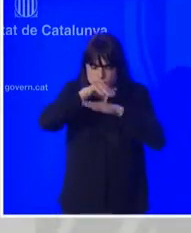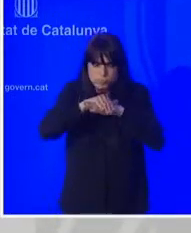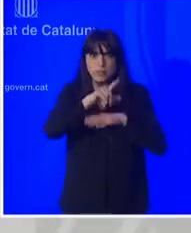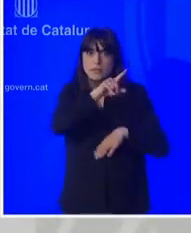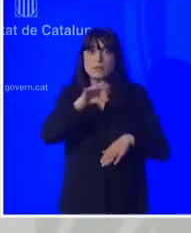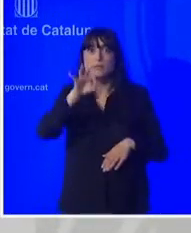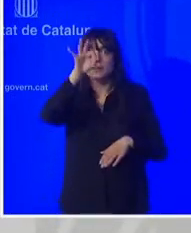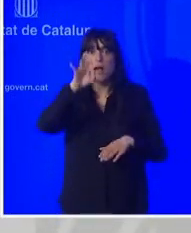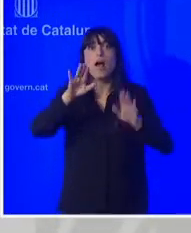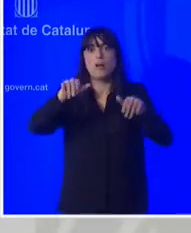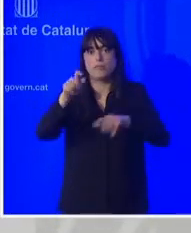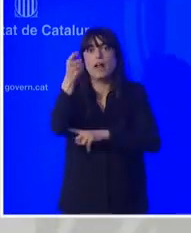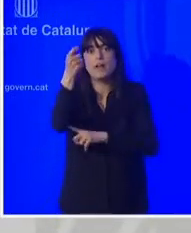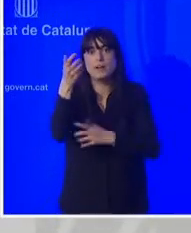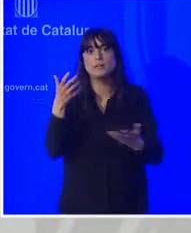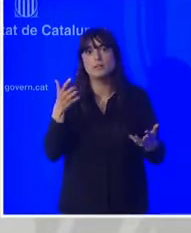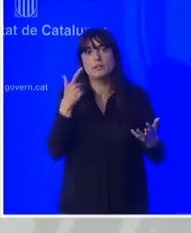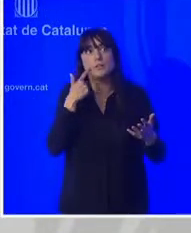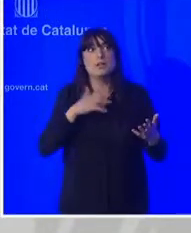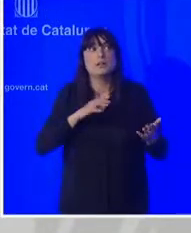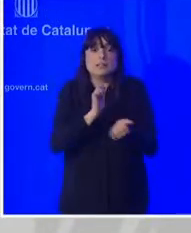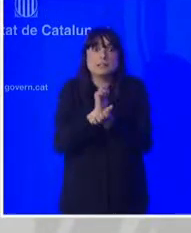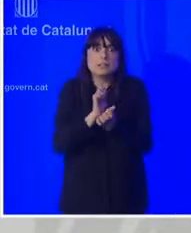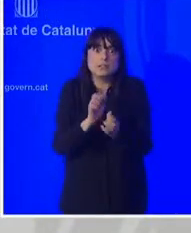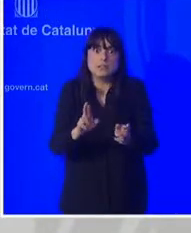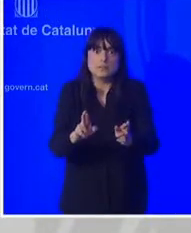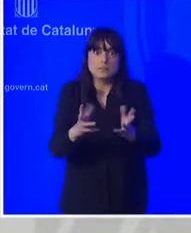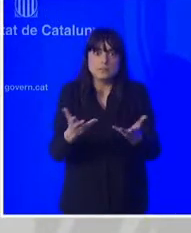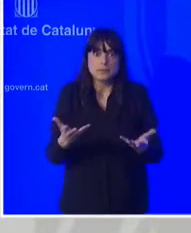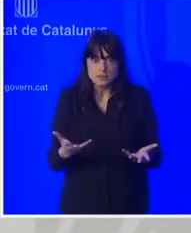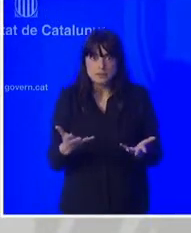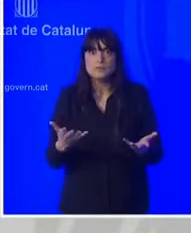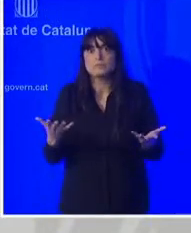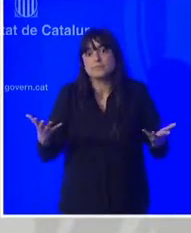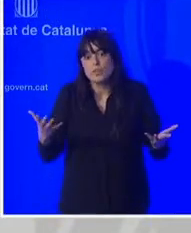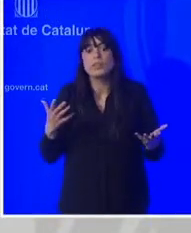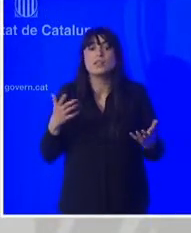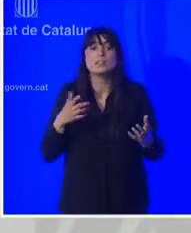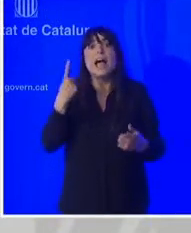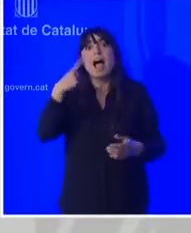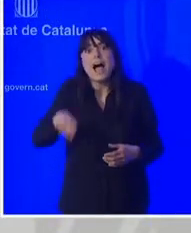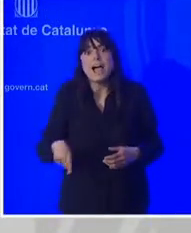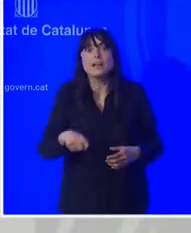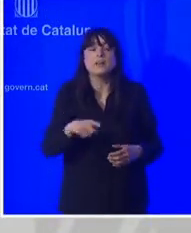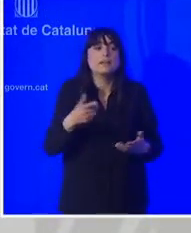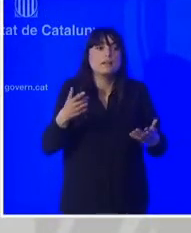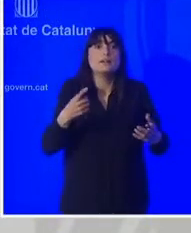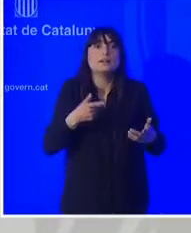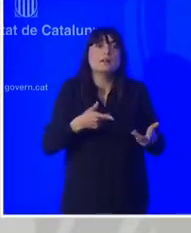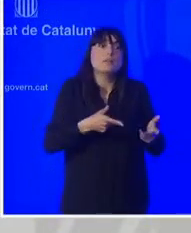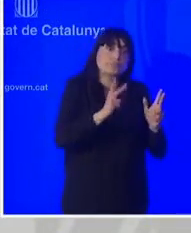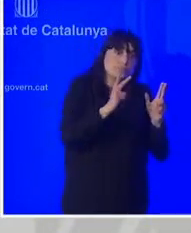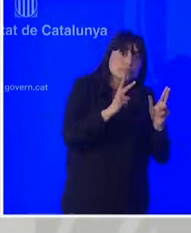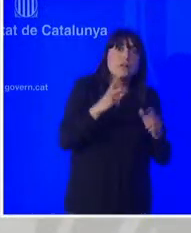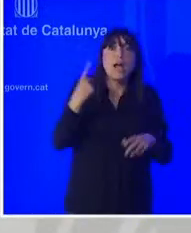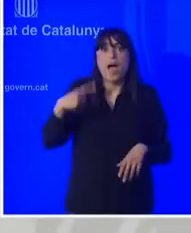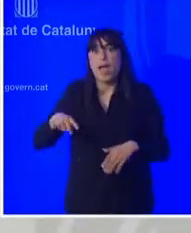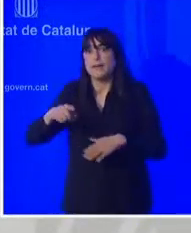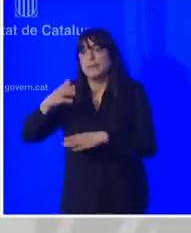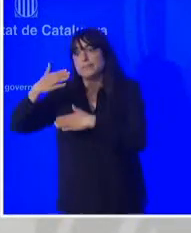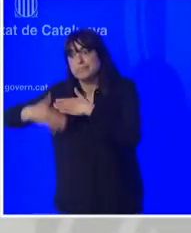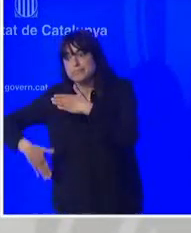doncs poder mantenir i preservar doncs les que sí es poden permetre de cara a la setmana santa